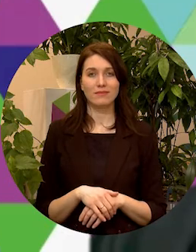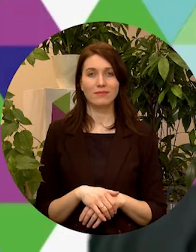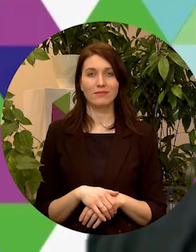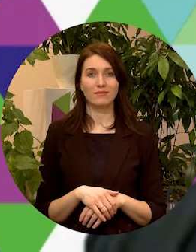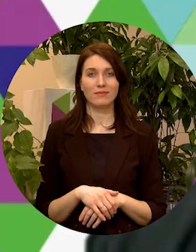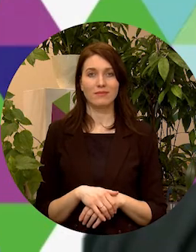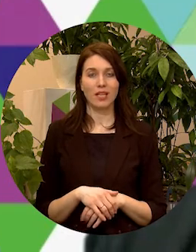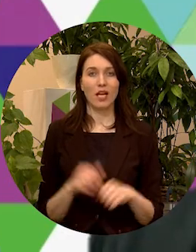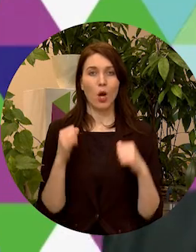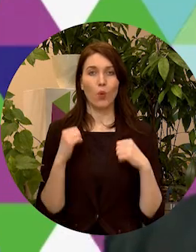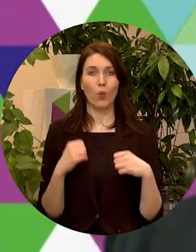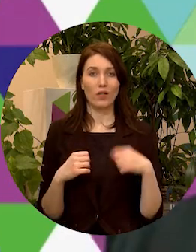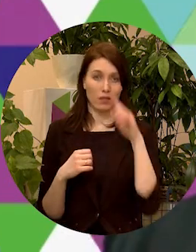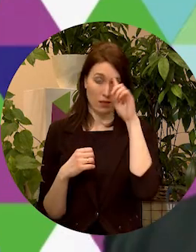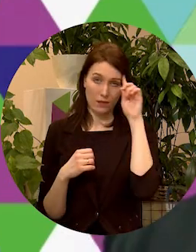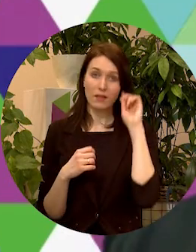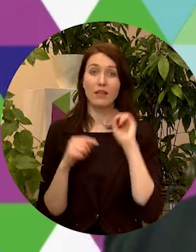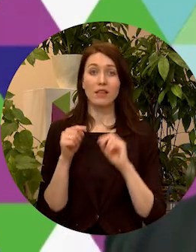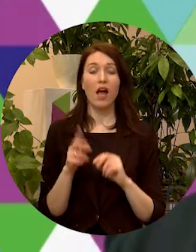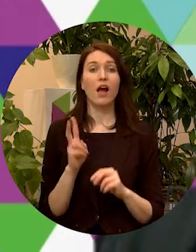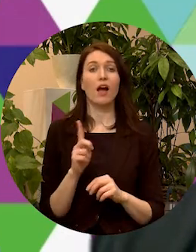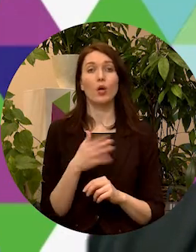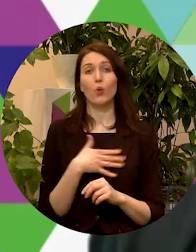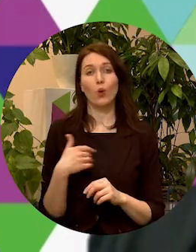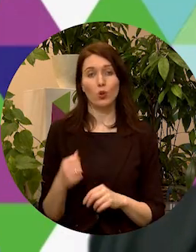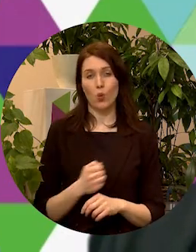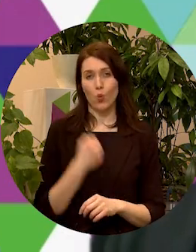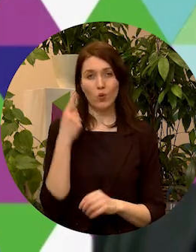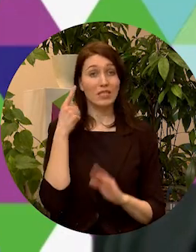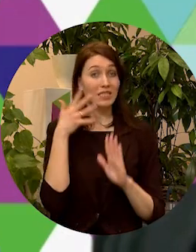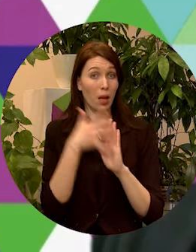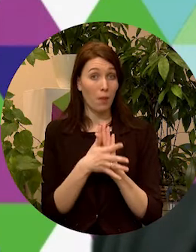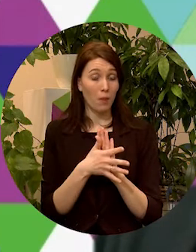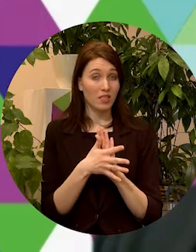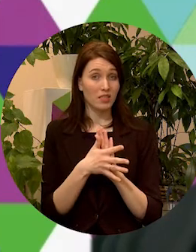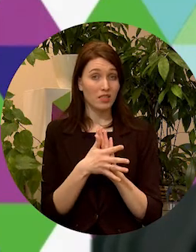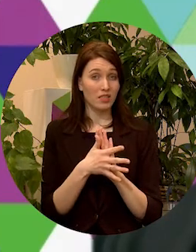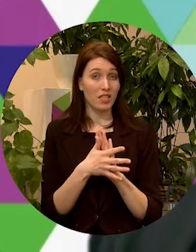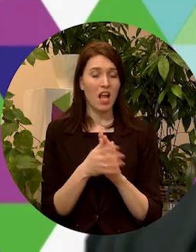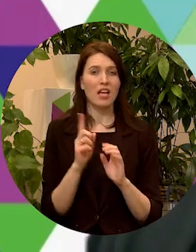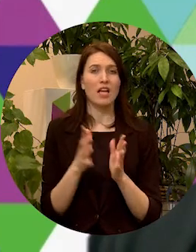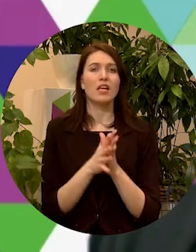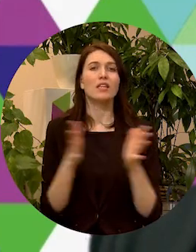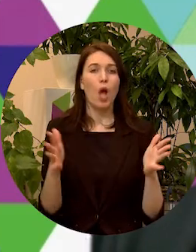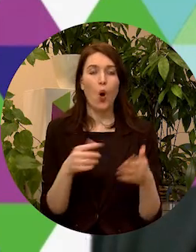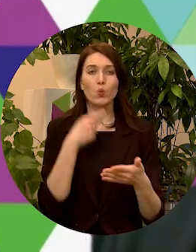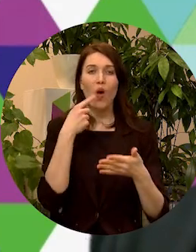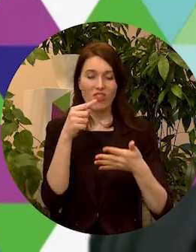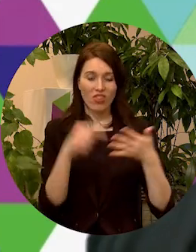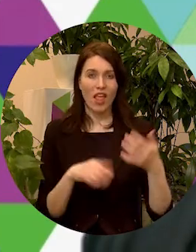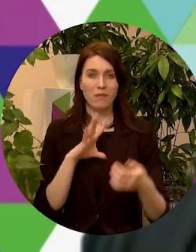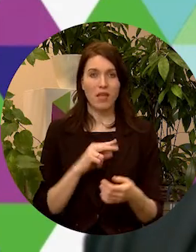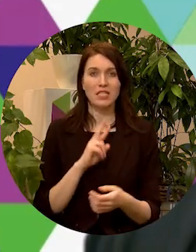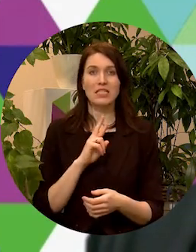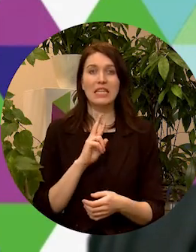Un ja godīgi ir tā, ka ir ļoti grūti saprast, ko teikt, jo ir tik ļoti daudz, ko teikt pēc diviem gadiem